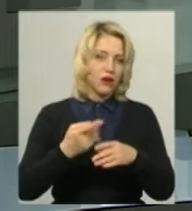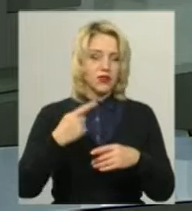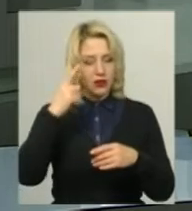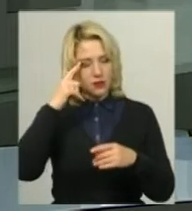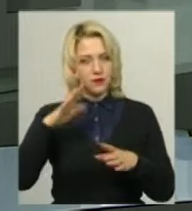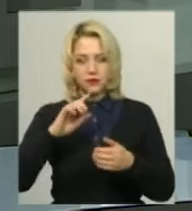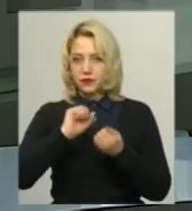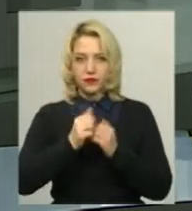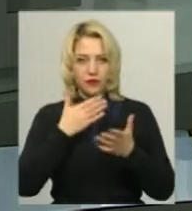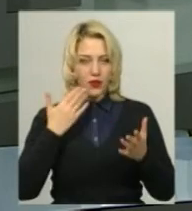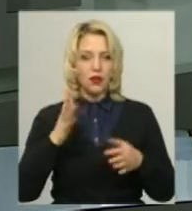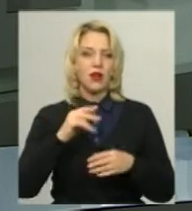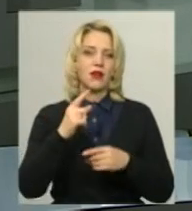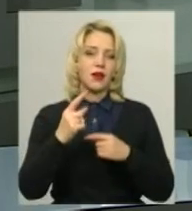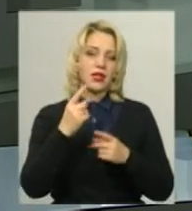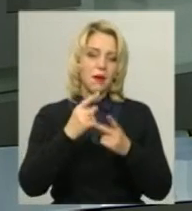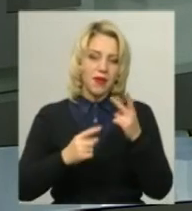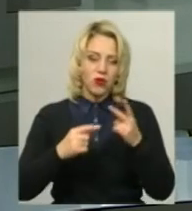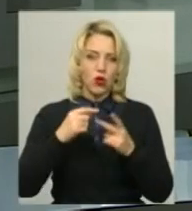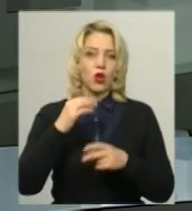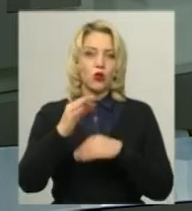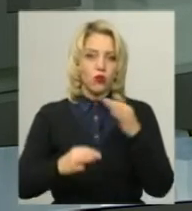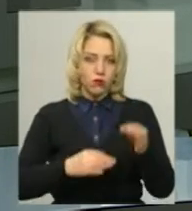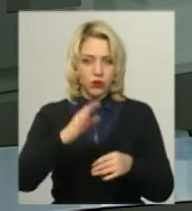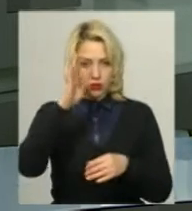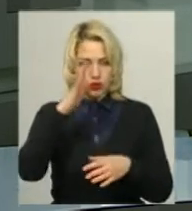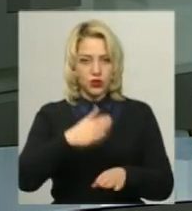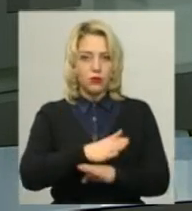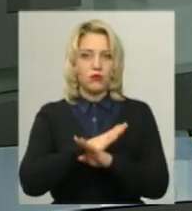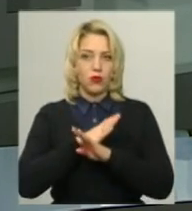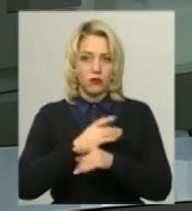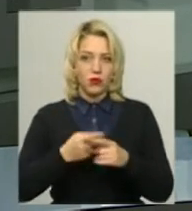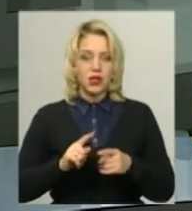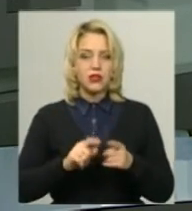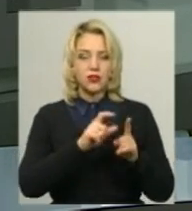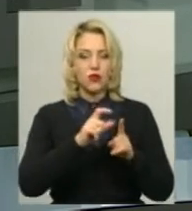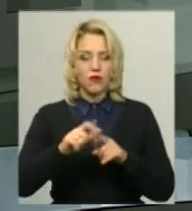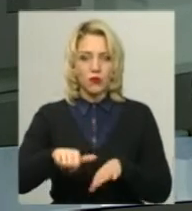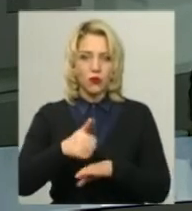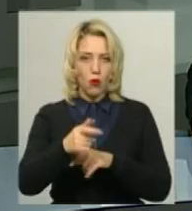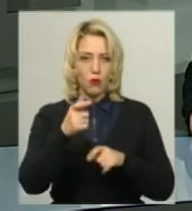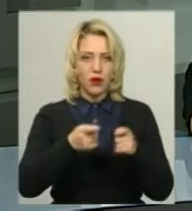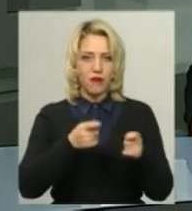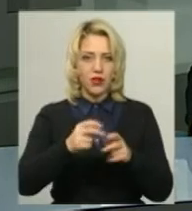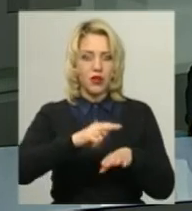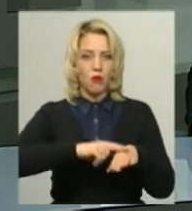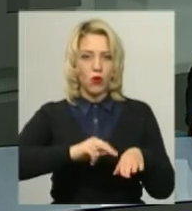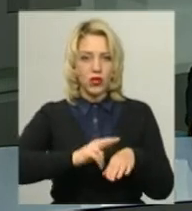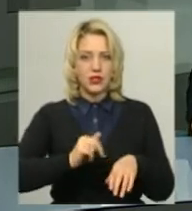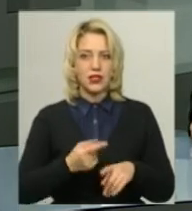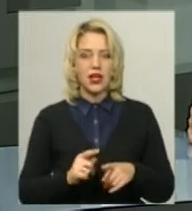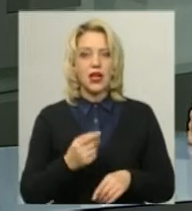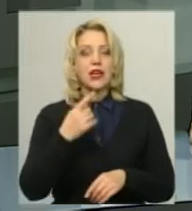півтори доби він помер у лікарні. За словами інспектора сектору комунікації Головного управління поліції у Хмельницькій області Катерини